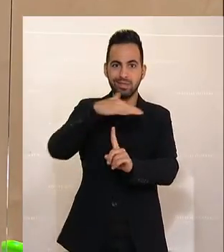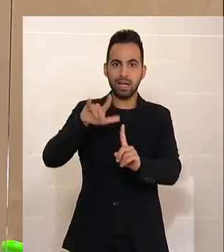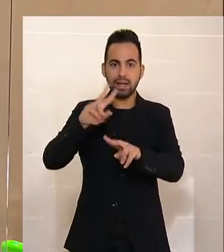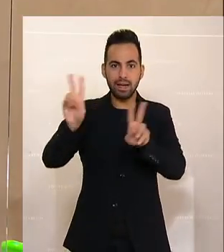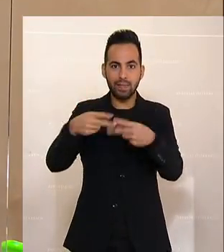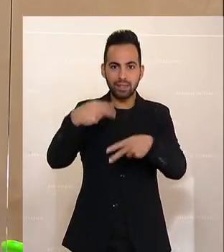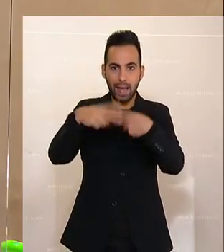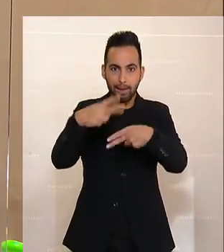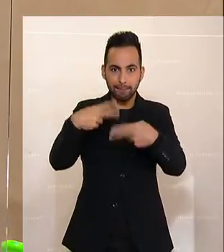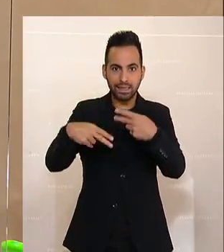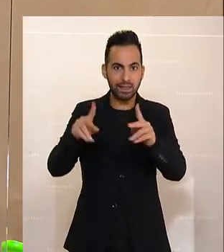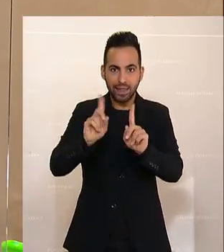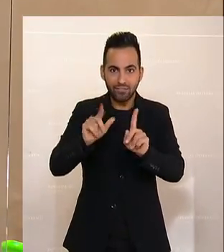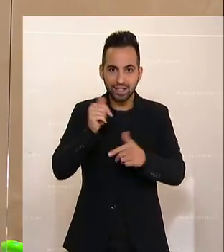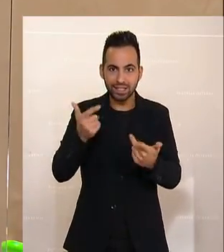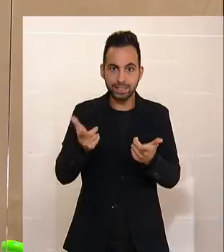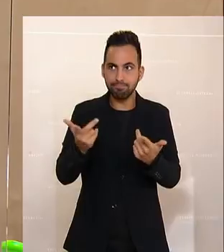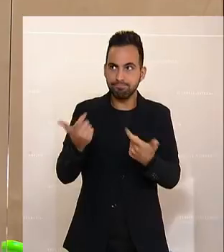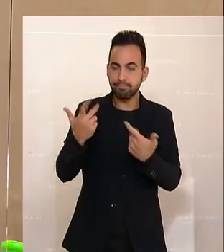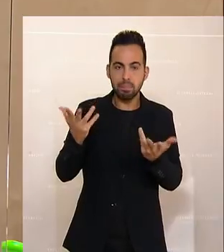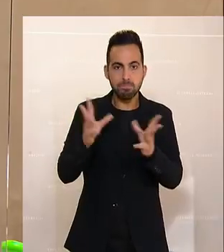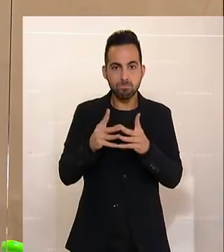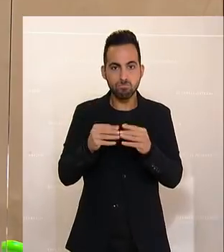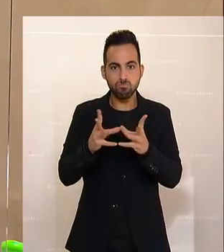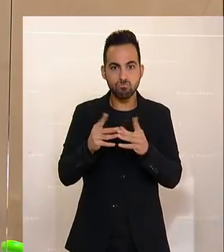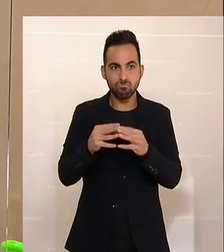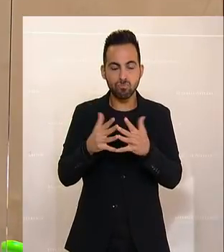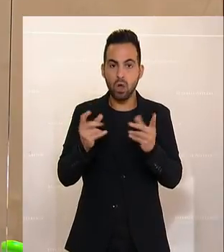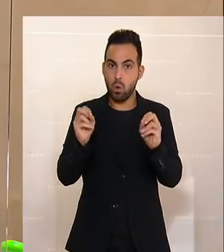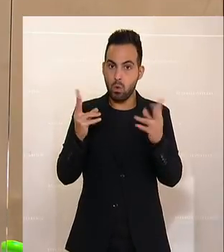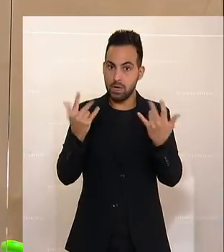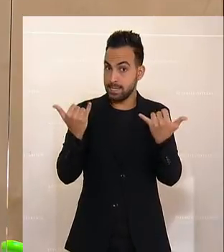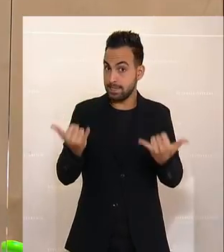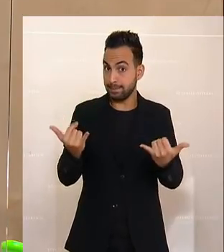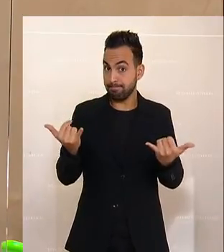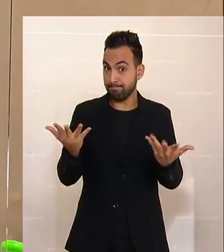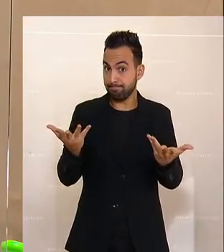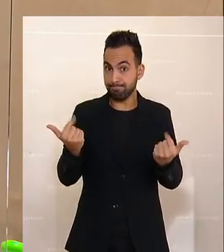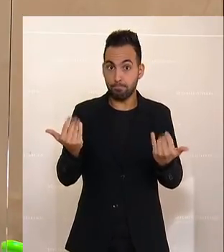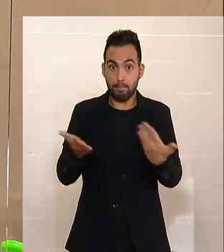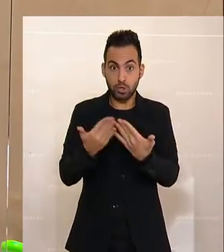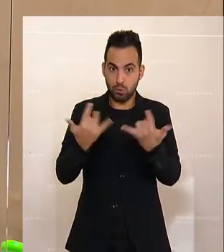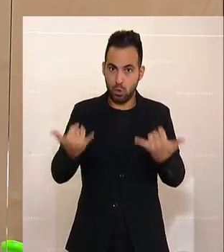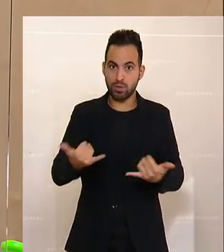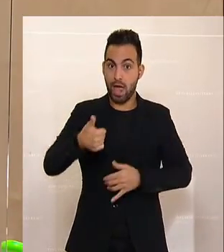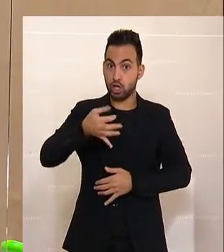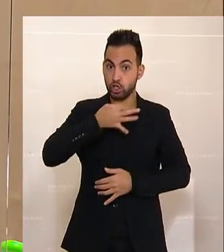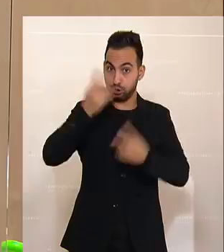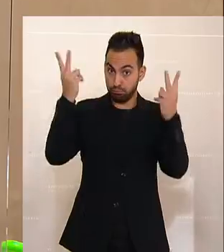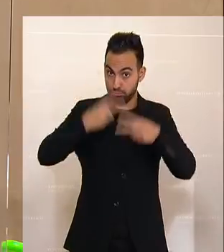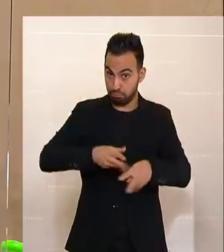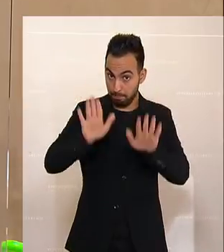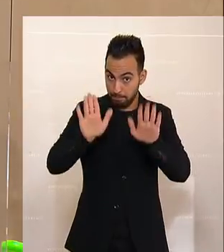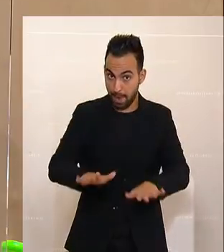ermittelt werden. Das durfte nicht. Und das ist jetzt, wenn heute jetzt die Einstimmigkeit weiterhin